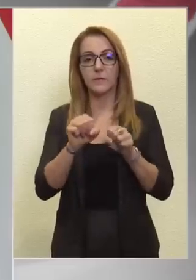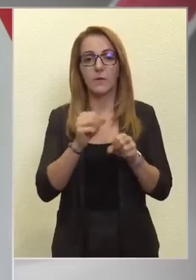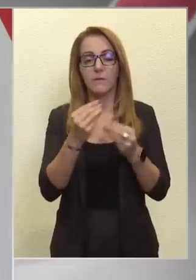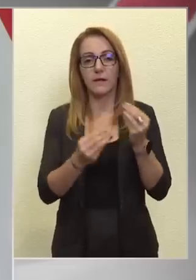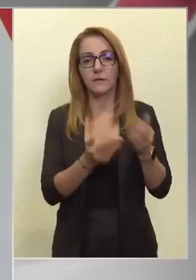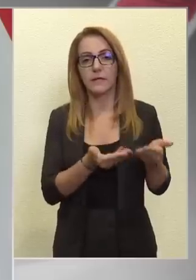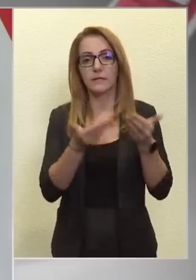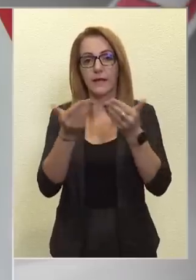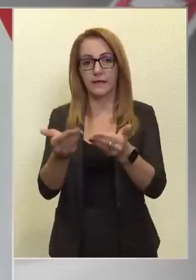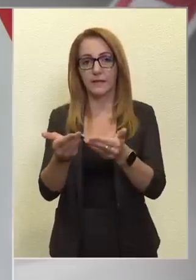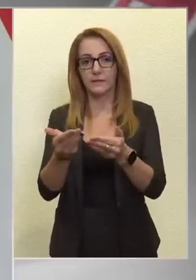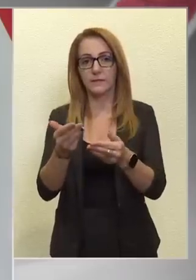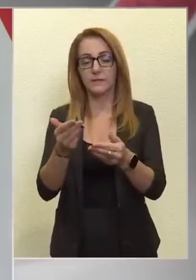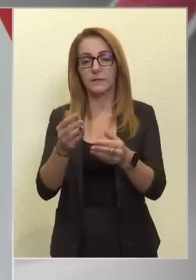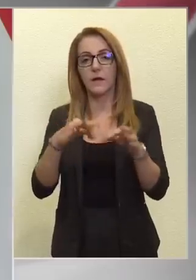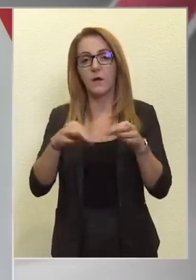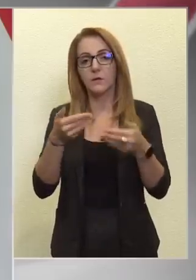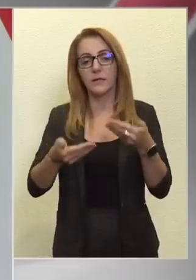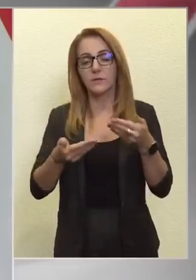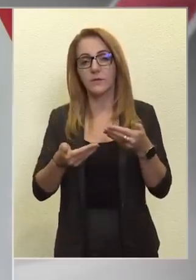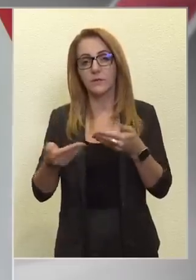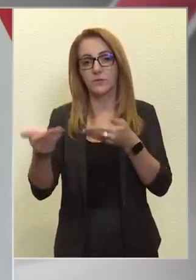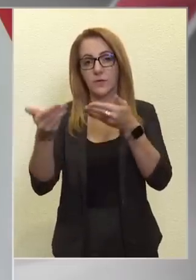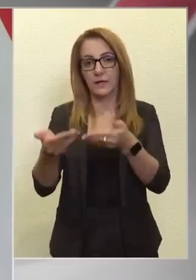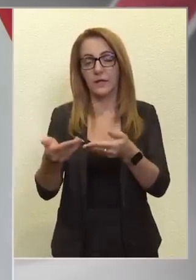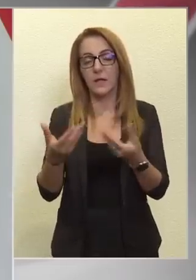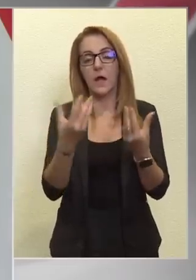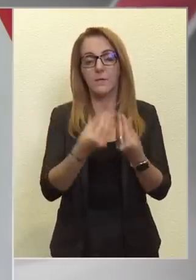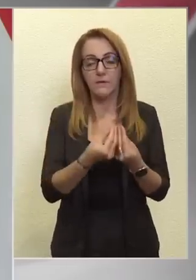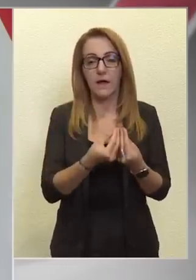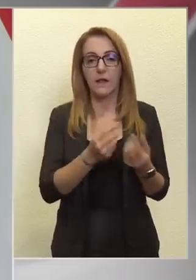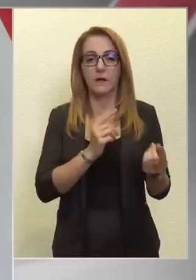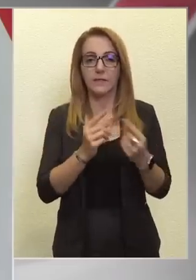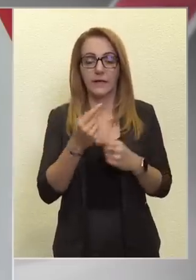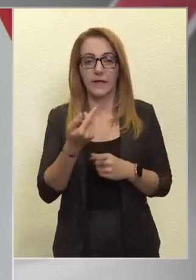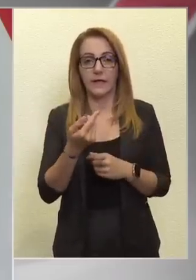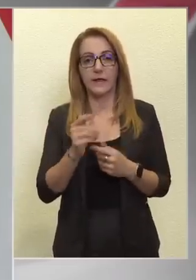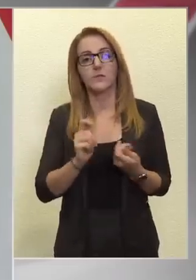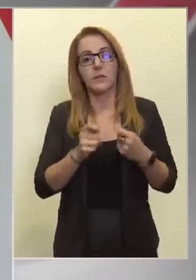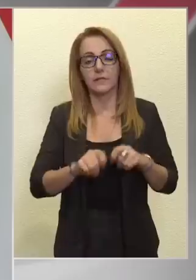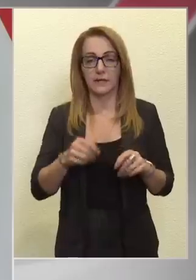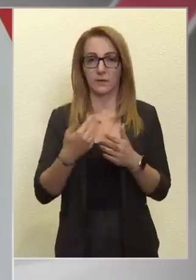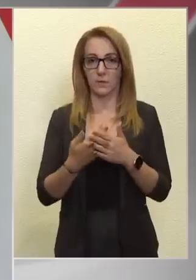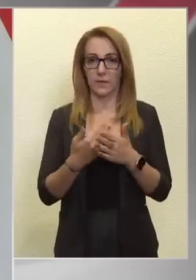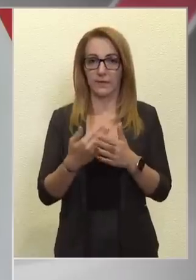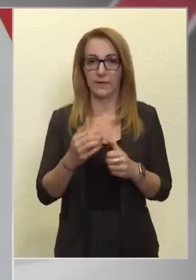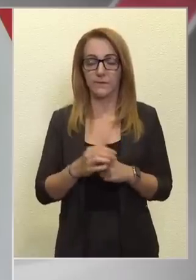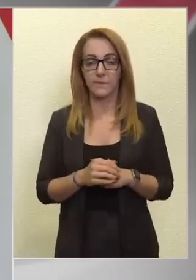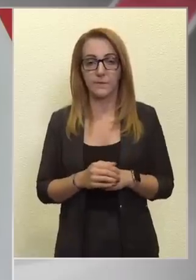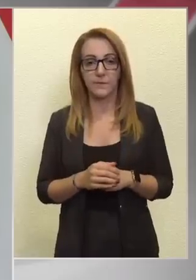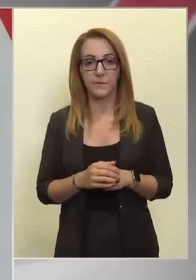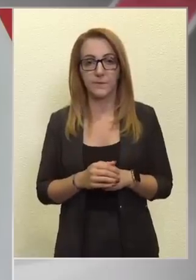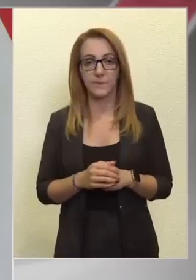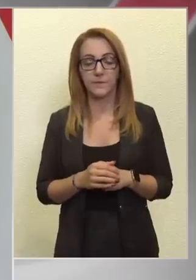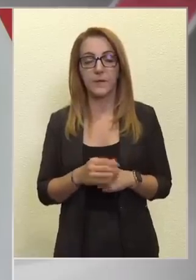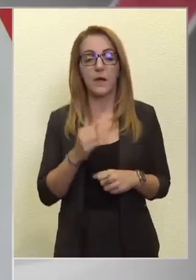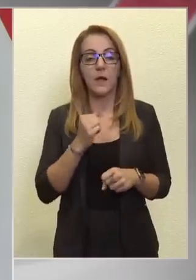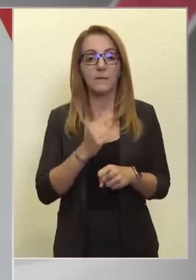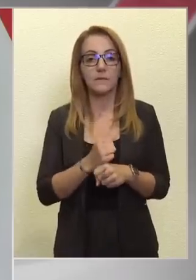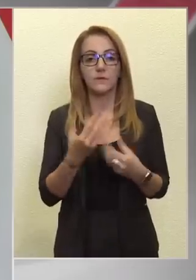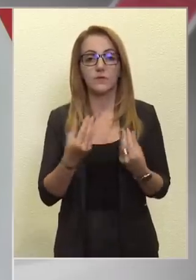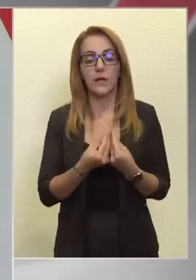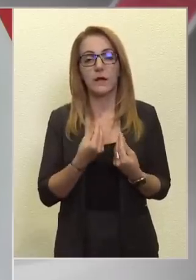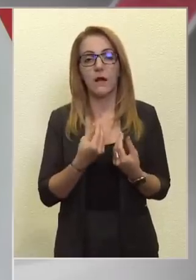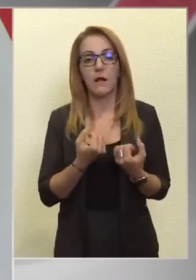terjeszt az országgyűlés elé, hogy ezek elfogadásával a kondicionitási eljárás lezárható legyen, és a bizottsággal